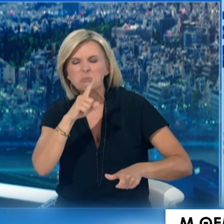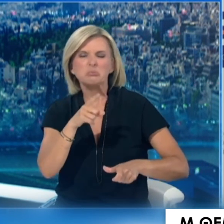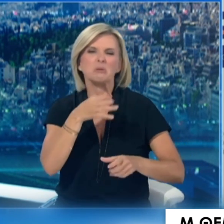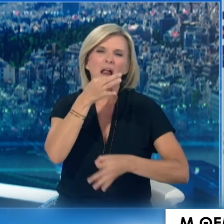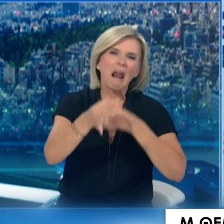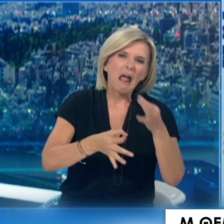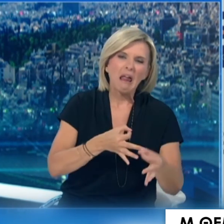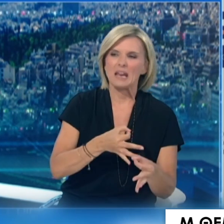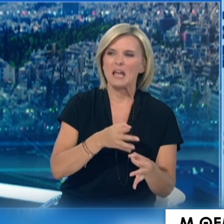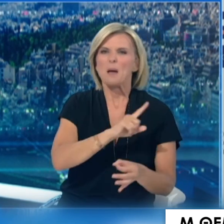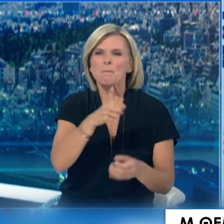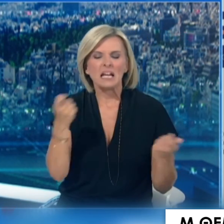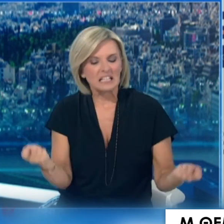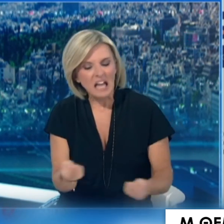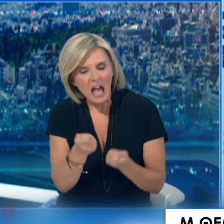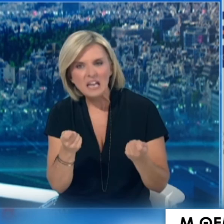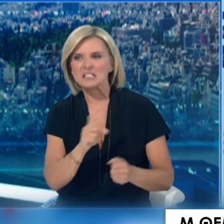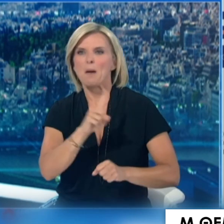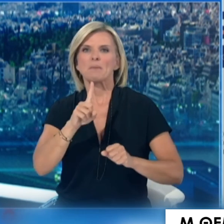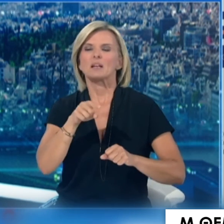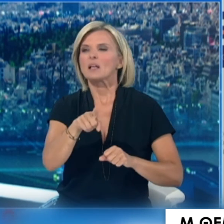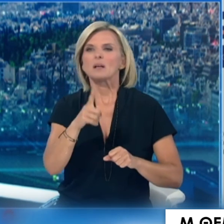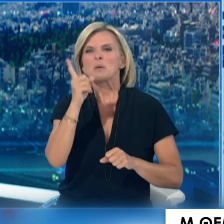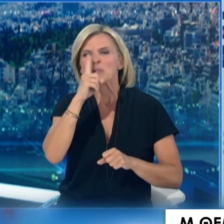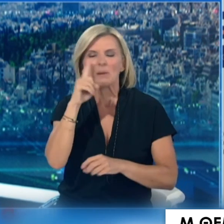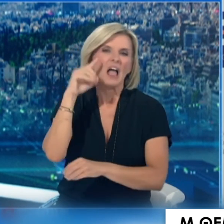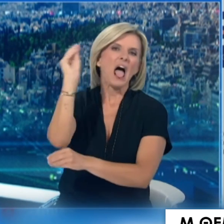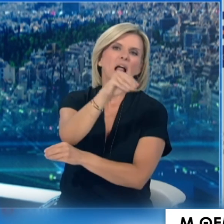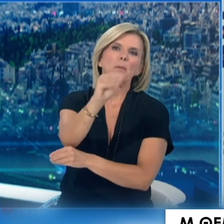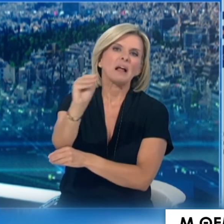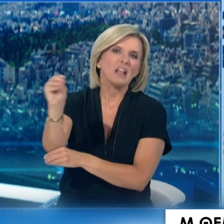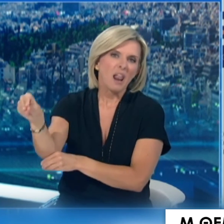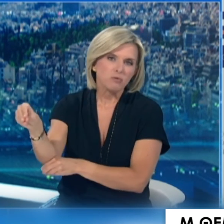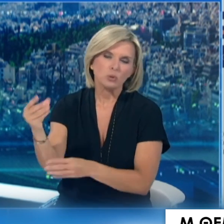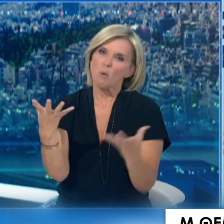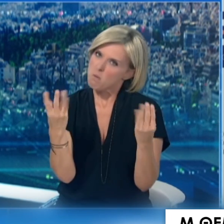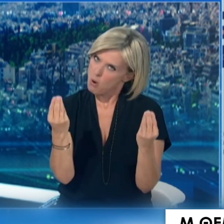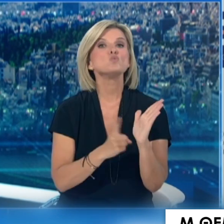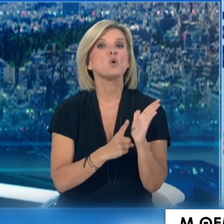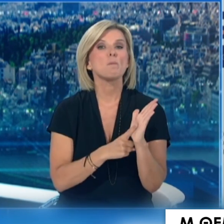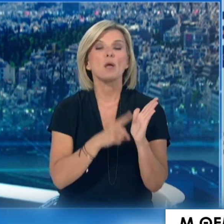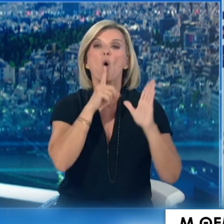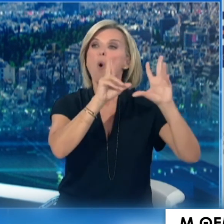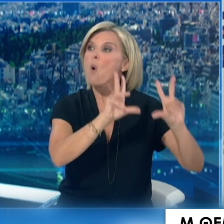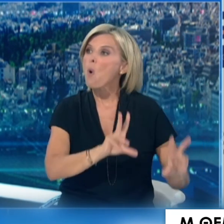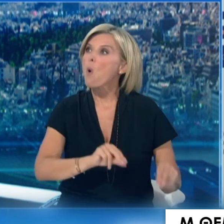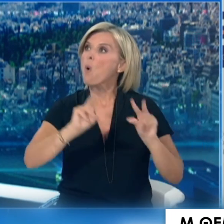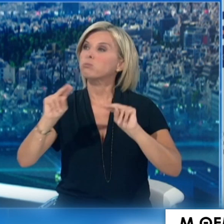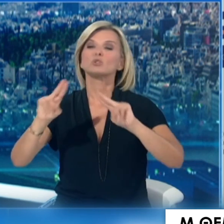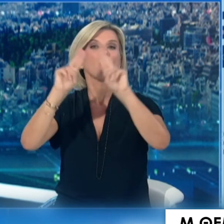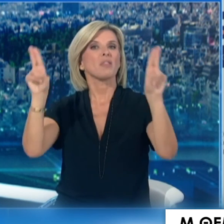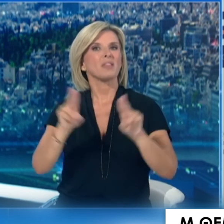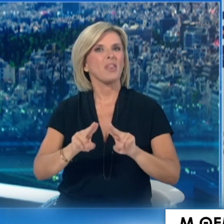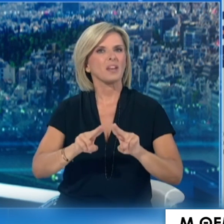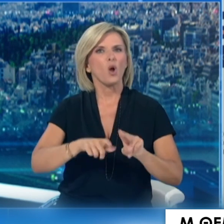άλλο σε μια πολύ μεγάλη δυσκολία πρόβλημα υγείας κάποιος να εκμεταλλευτεί αυτό και να εκφράσει μια διαφορετική άοψη Άρα ο καθένας δεν μπορεί να